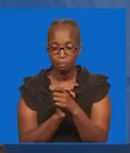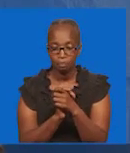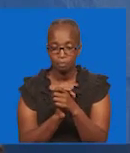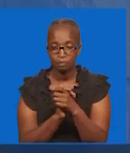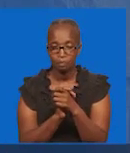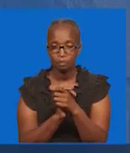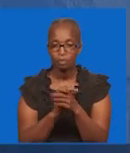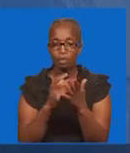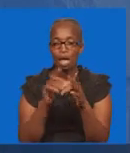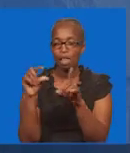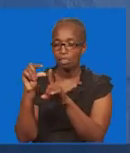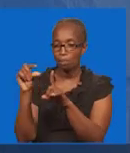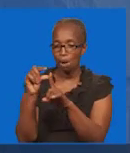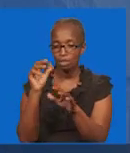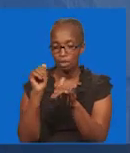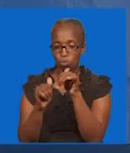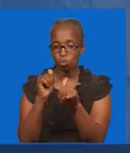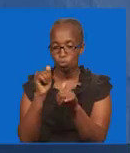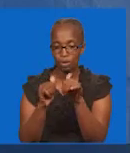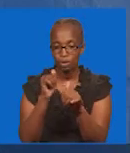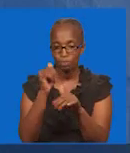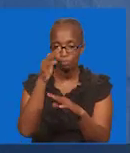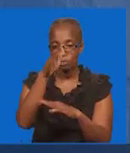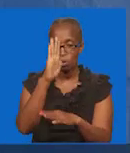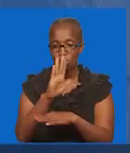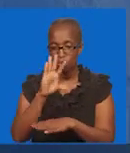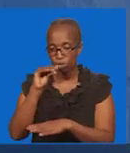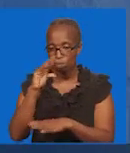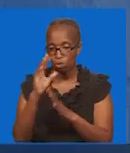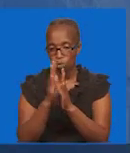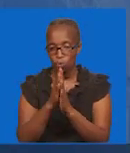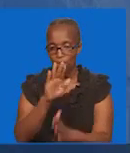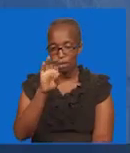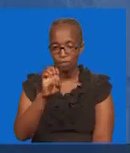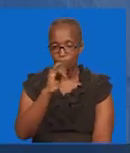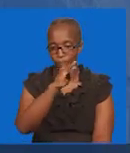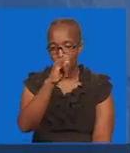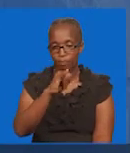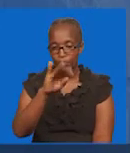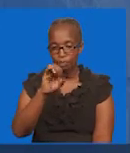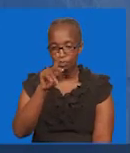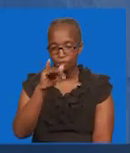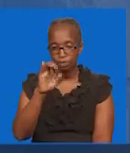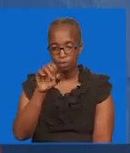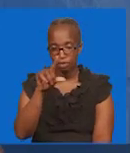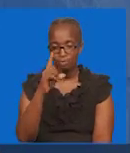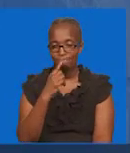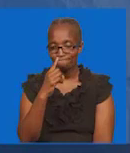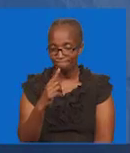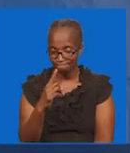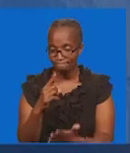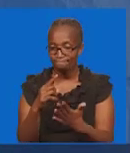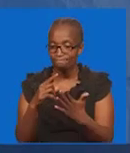Manenu ambayo mungu Alimuambia Ezekieli Unaona ya kwamba katika Maangizo yake Anamuambia hivi